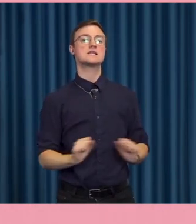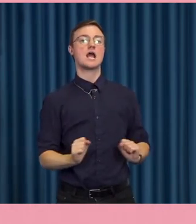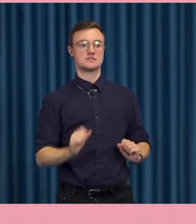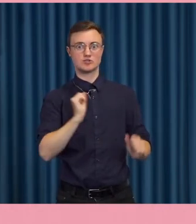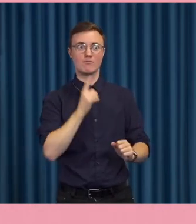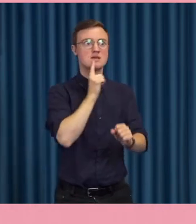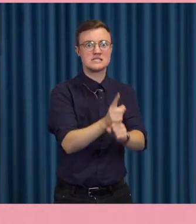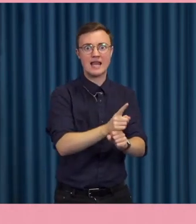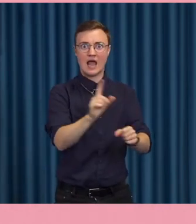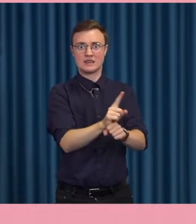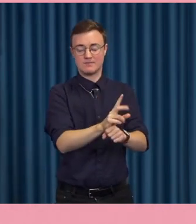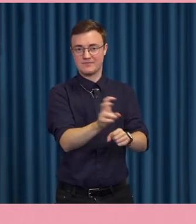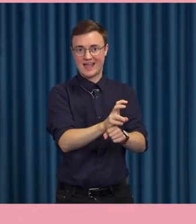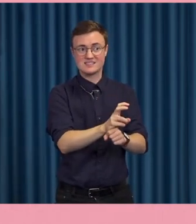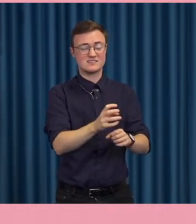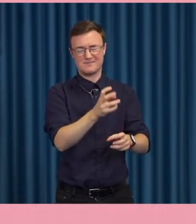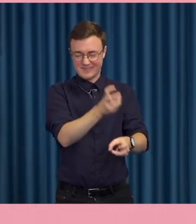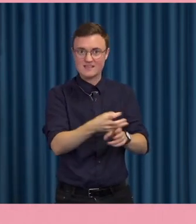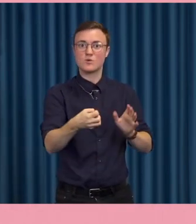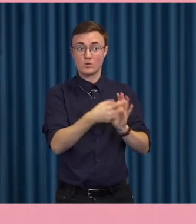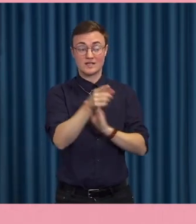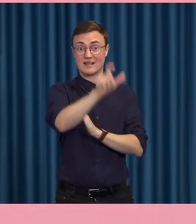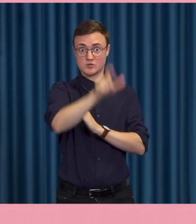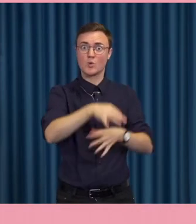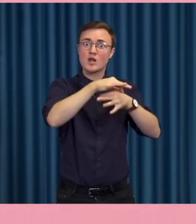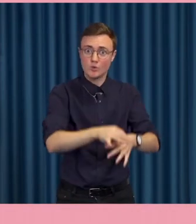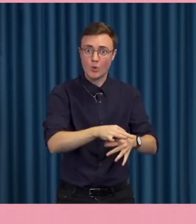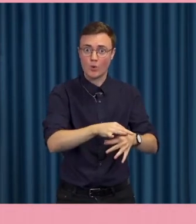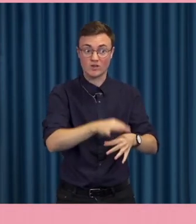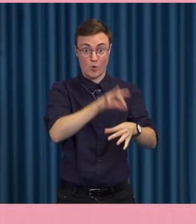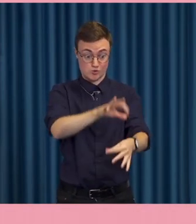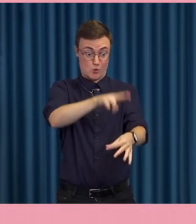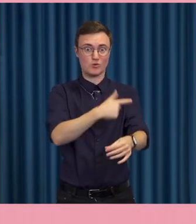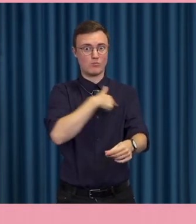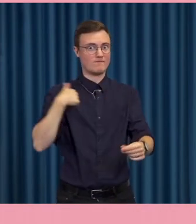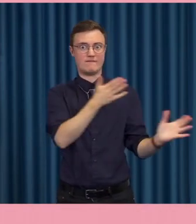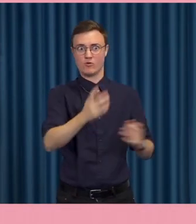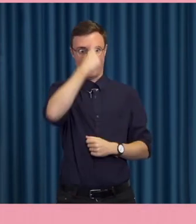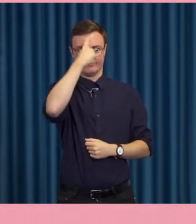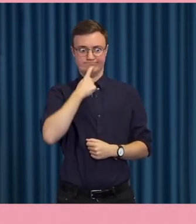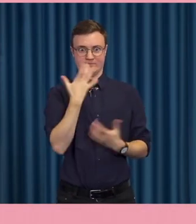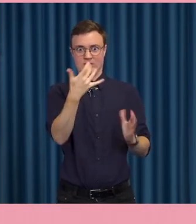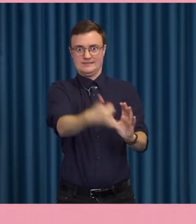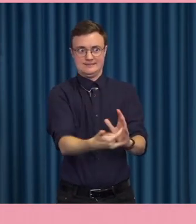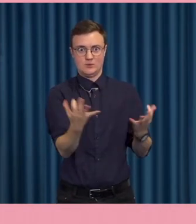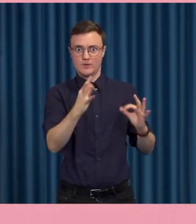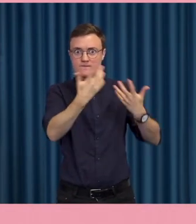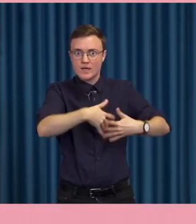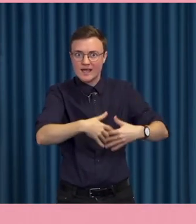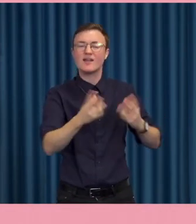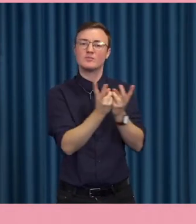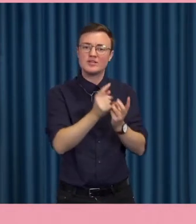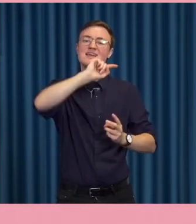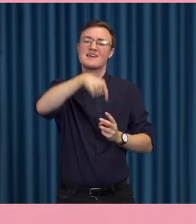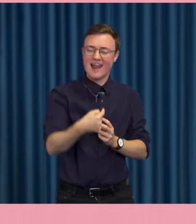beställa det här testet för den är sjuk i en sjukdom som vi nästan inte vet någonting om så där krävs det ju extra empati än just det här med